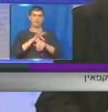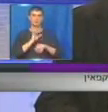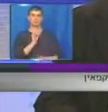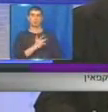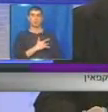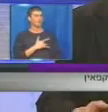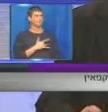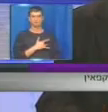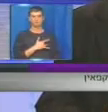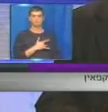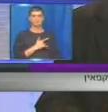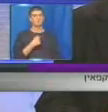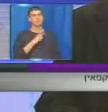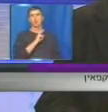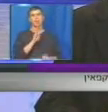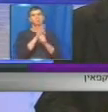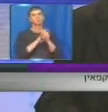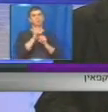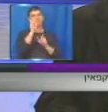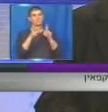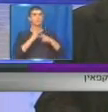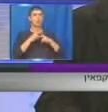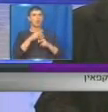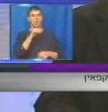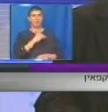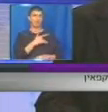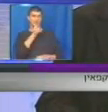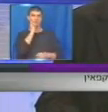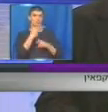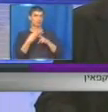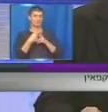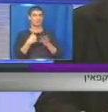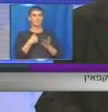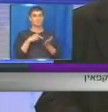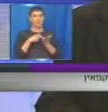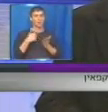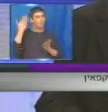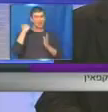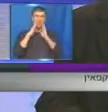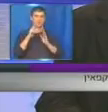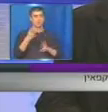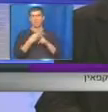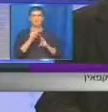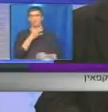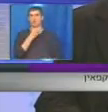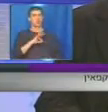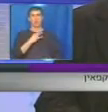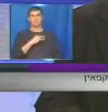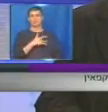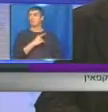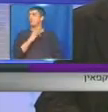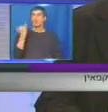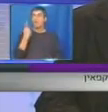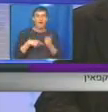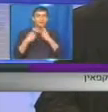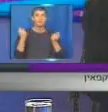אינם משכנעים את חולי הלב ולשתות קפה, כי אנחנו אמנו שהקפה הוא לא כל כך בריא בשביל הלב. בהפך, הכל שאנחנו